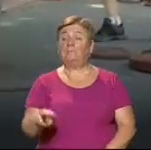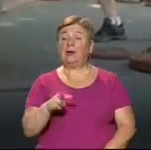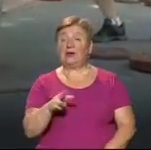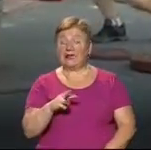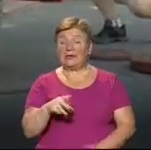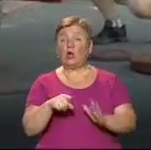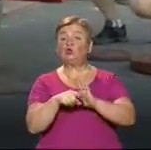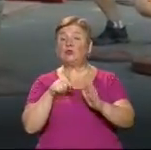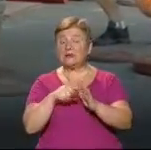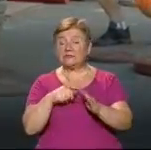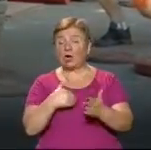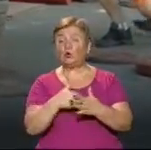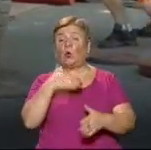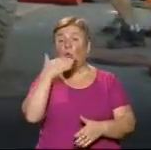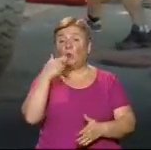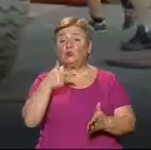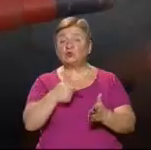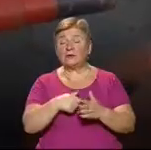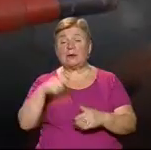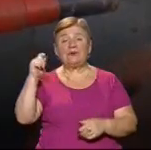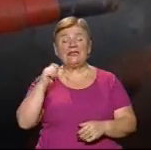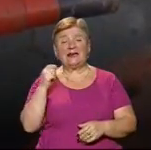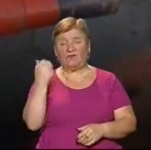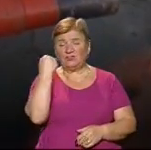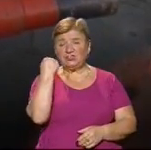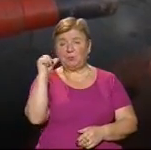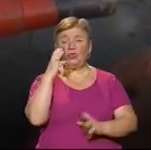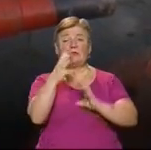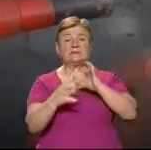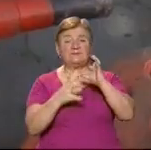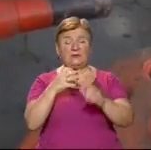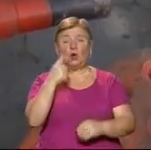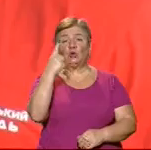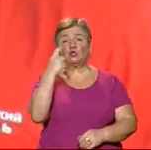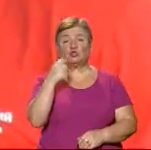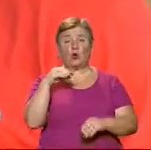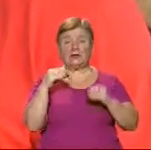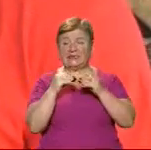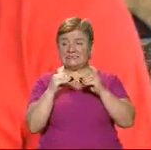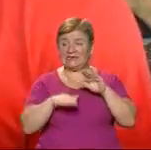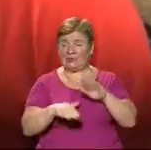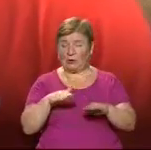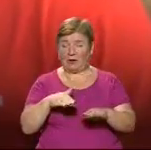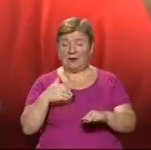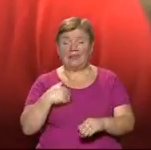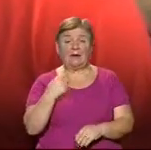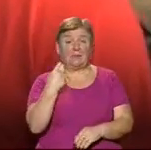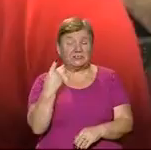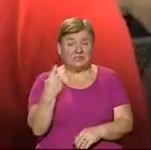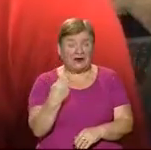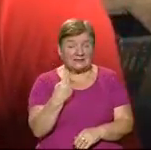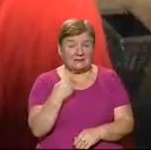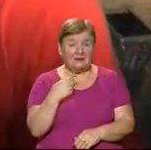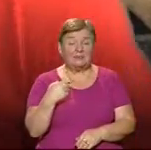Ходяков з Донецька До Ужгорода приїхав одразу з чемпіонату світу серед струнгменів вагою до 110 кілограмів Я вперше